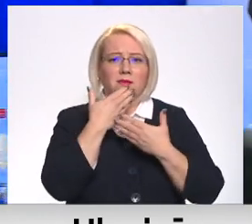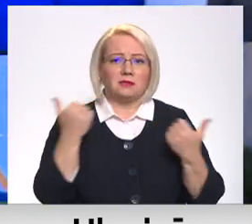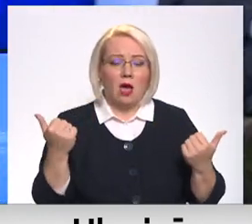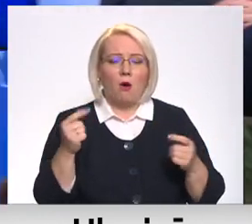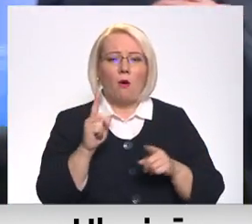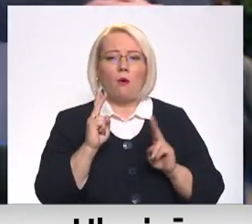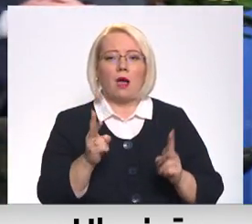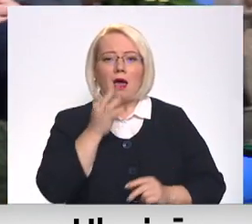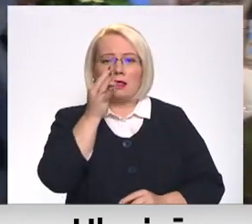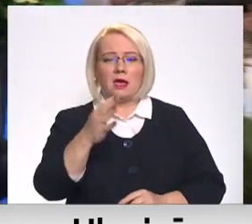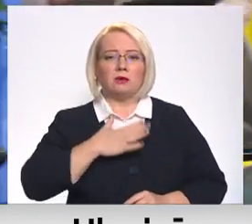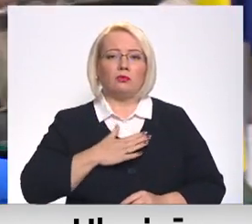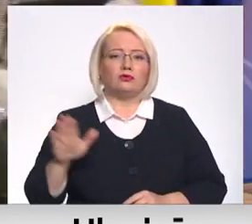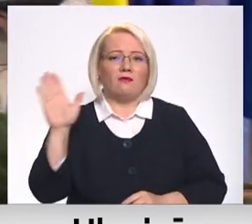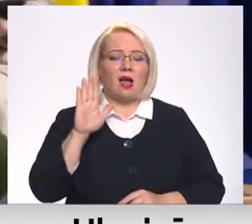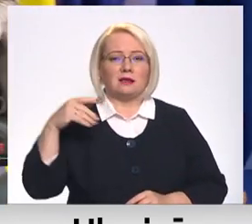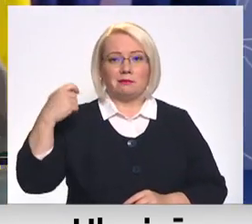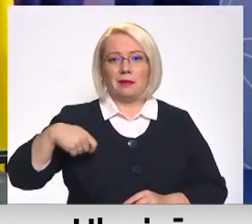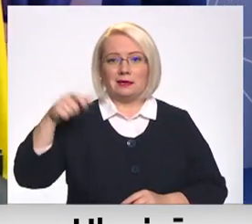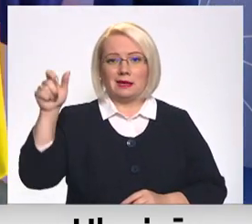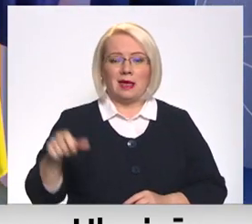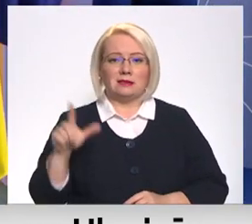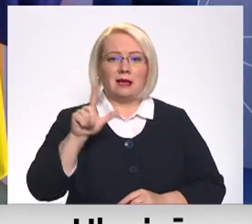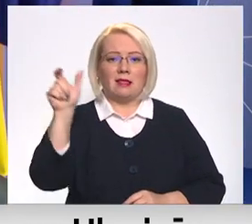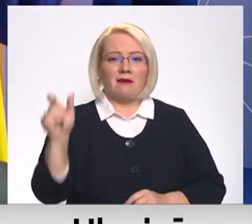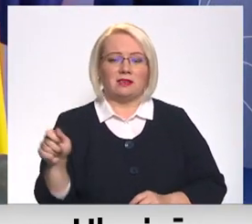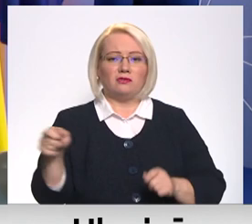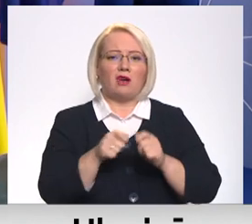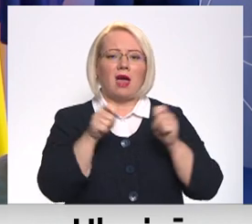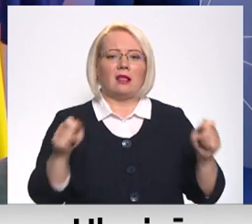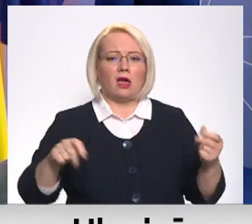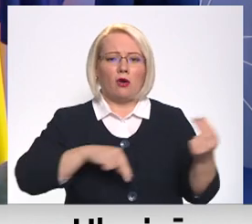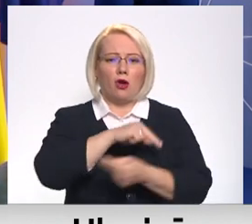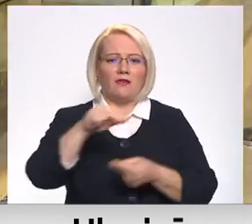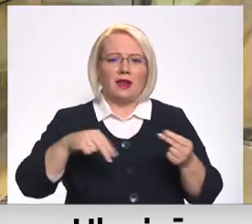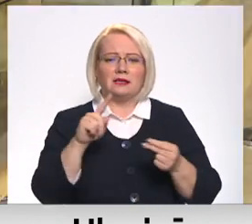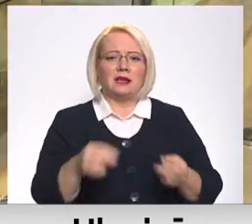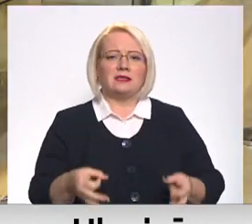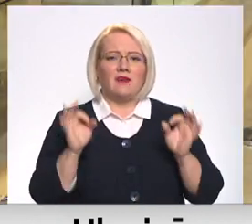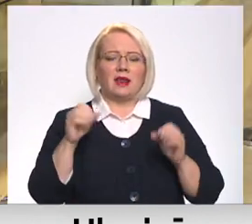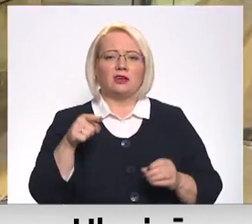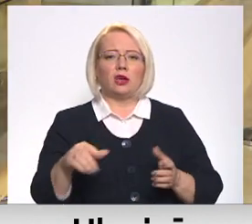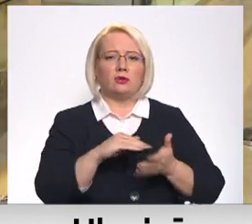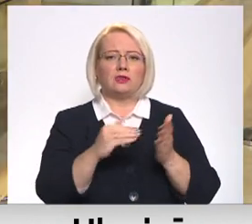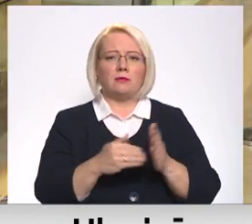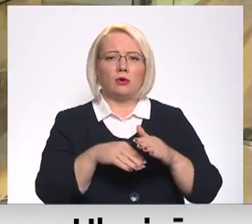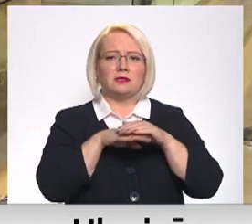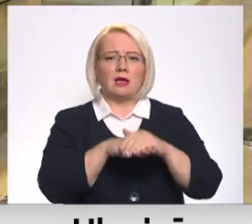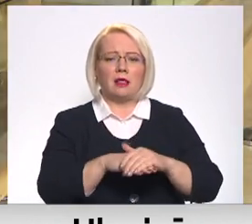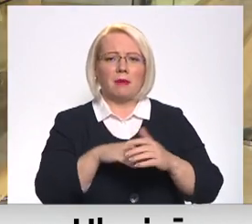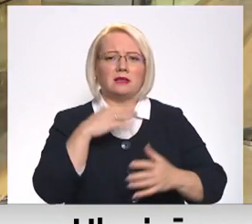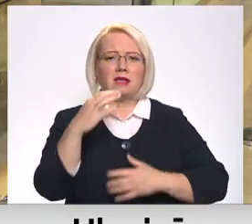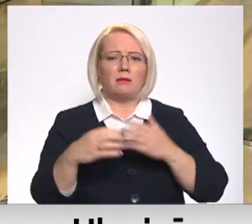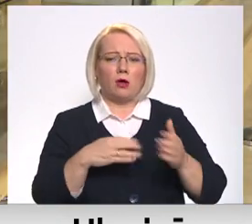sacīja arī mūsu valsts prezidents Egils Lebiets, kurš atklāja panelī konferenci, ka ir ļoti svarīgi šajos apstākļos saglabāt startātisko